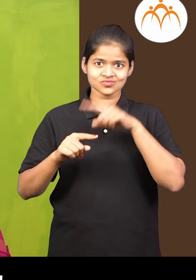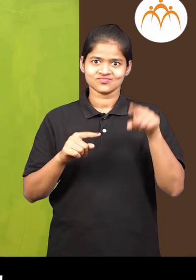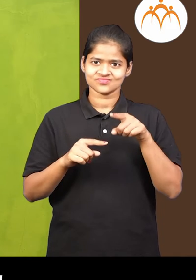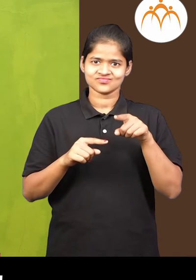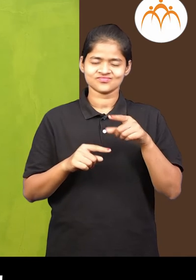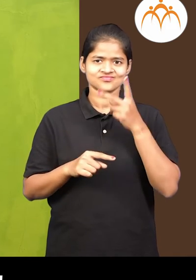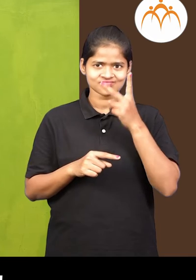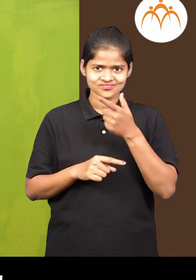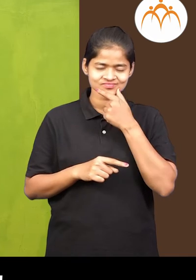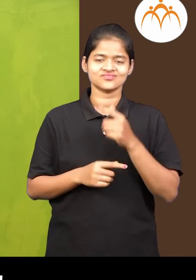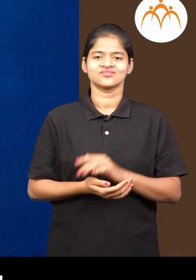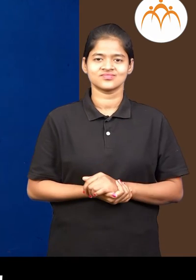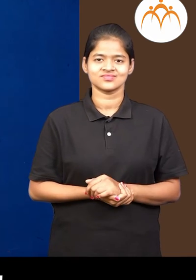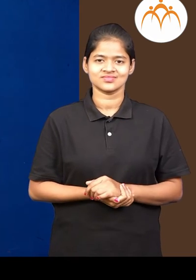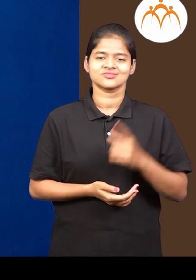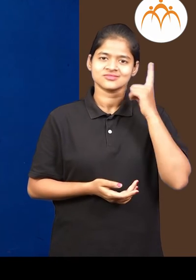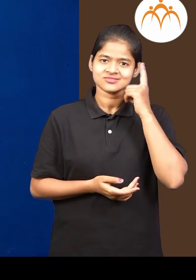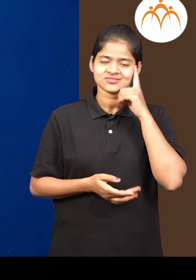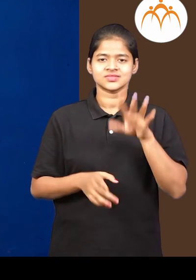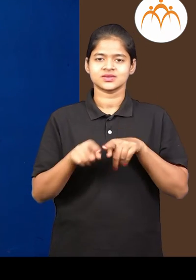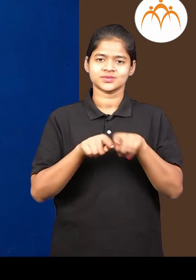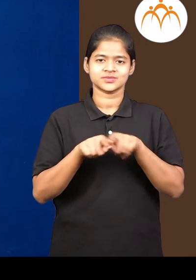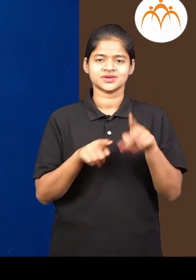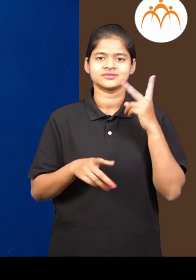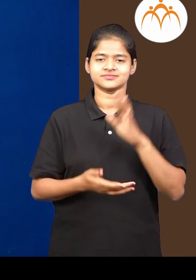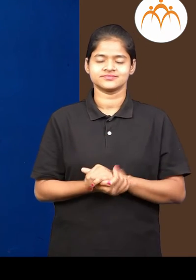आता तुवे एकुदा रंडे बरो सांते